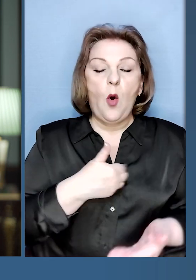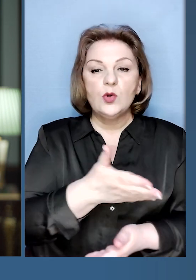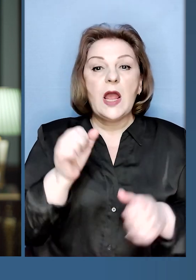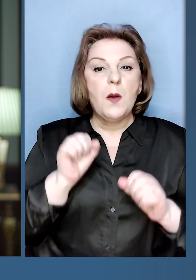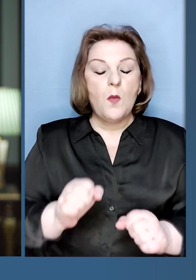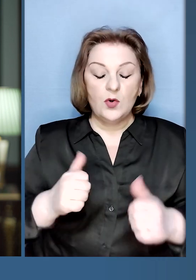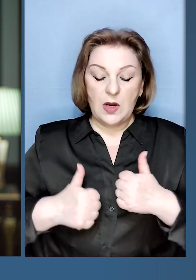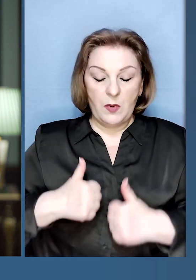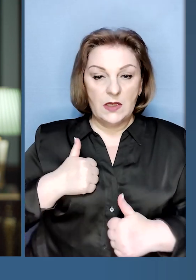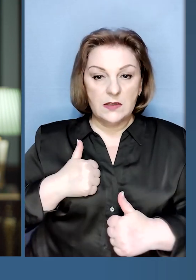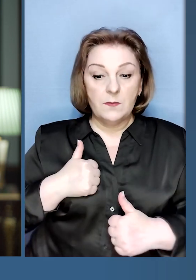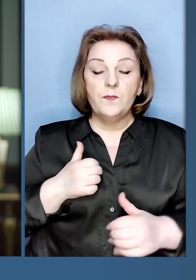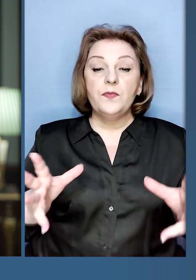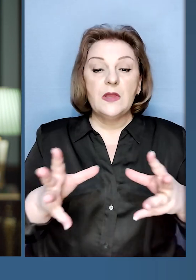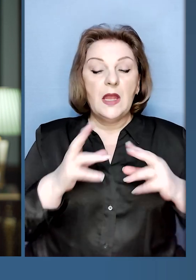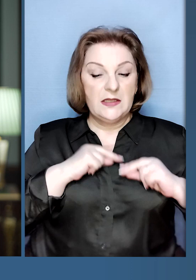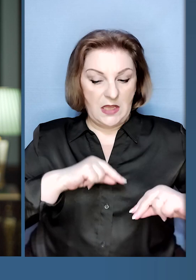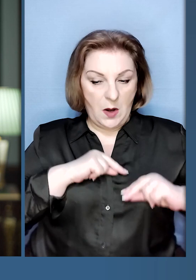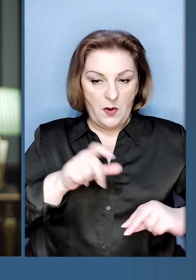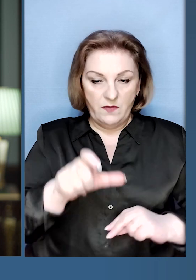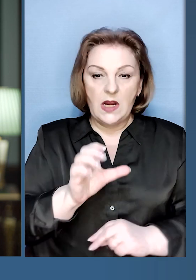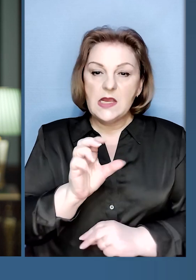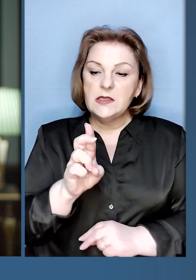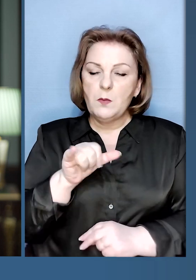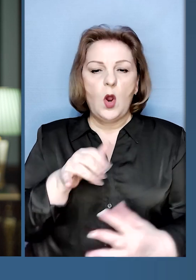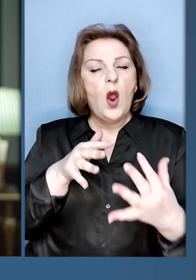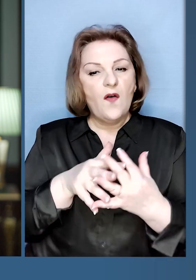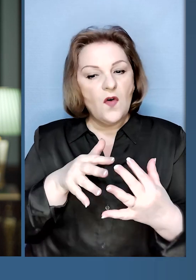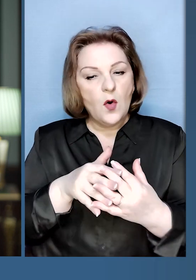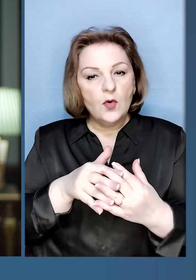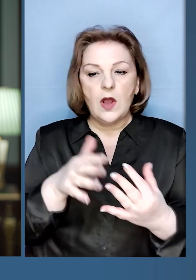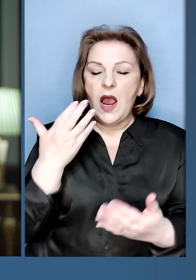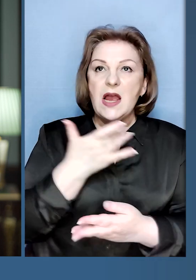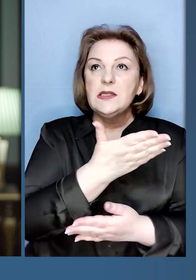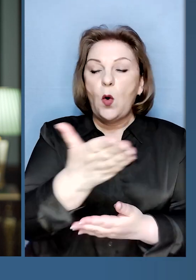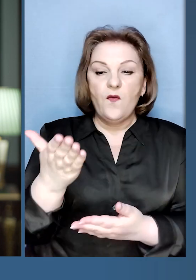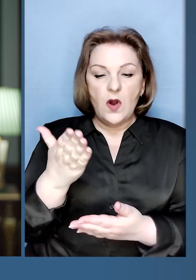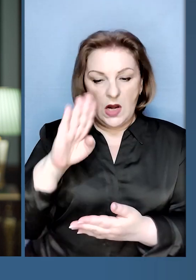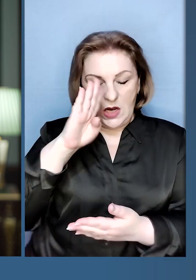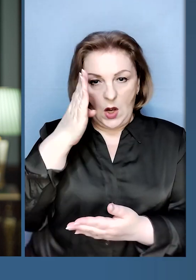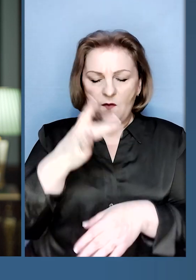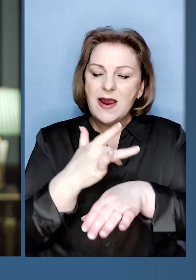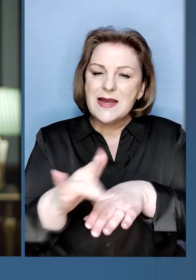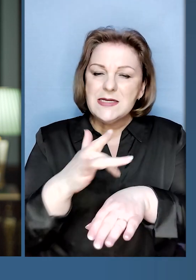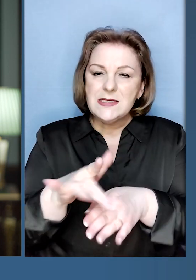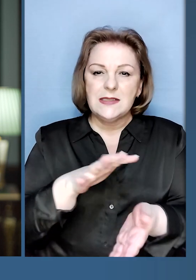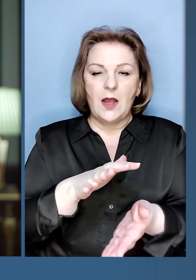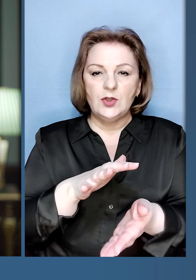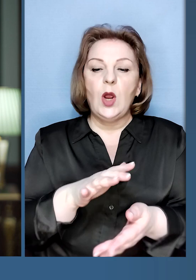із нас може лише пишатися. Співробітники СБУ воюють із зовнішнім ворогом,